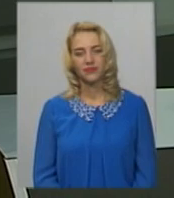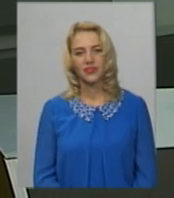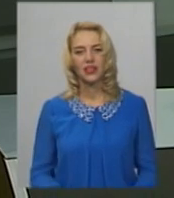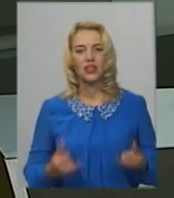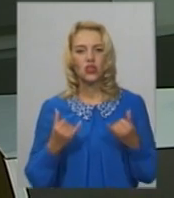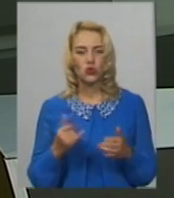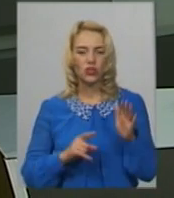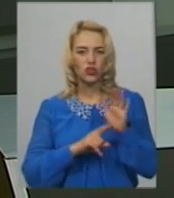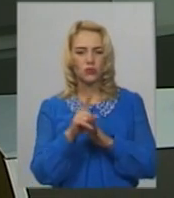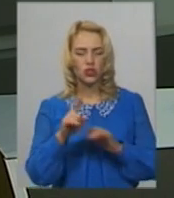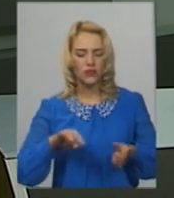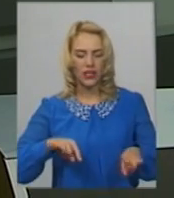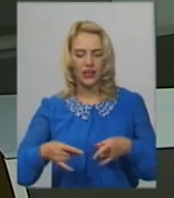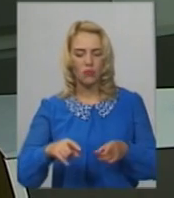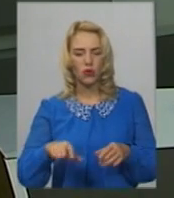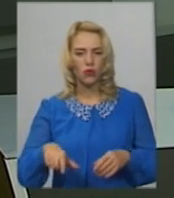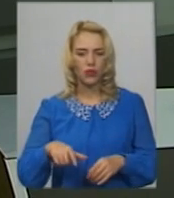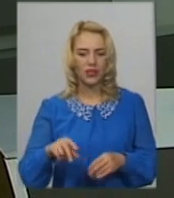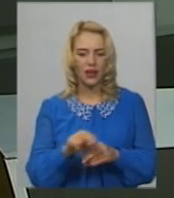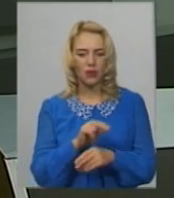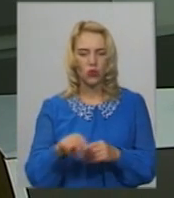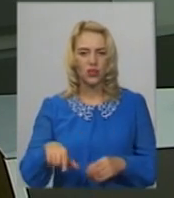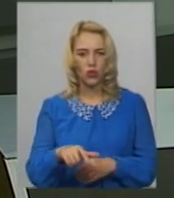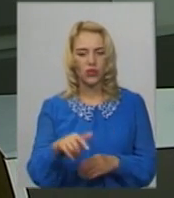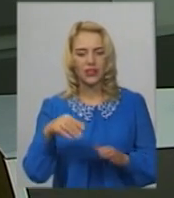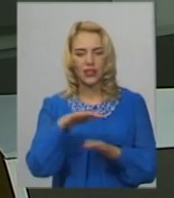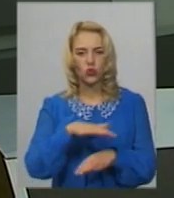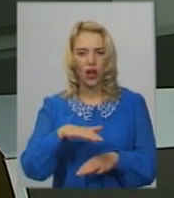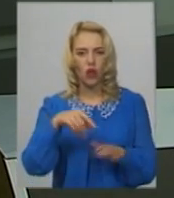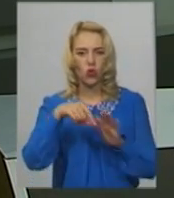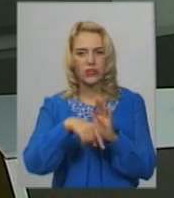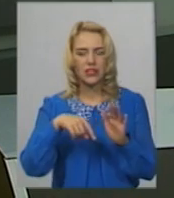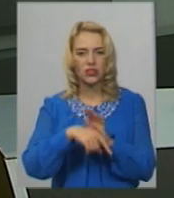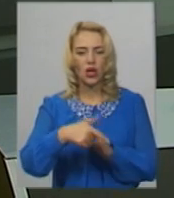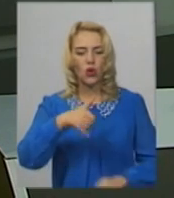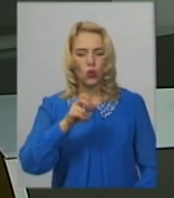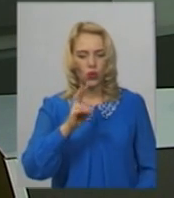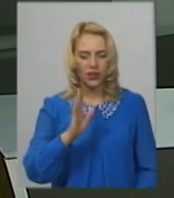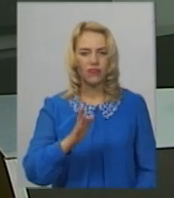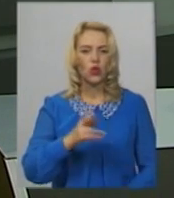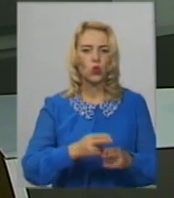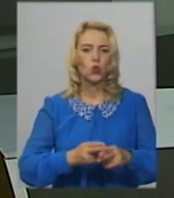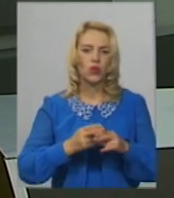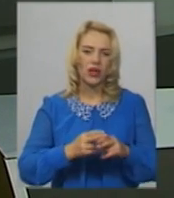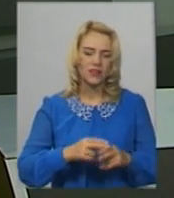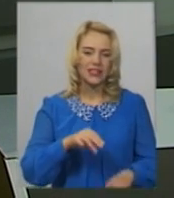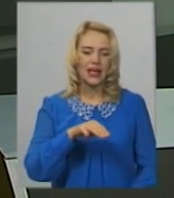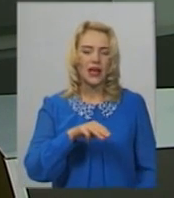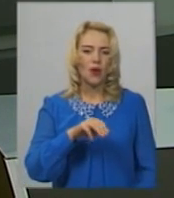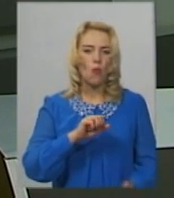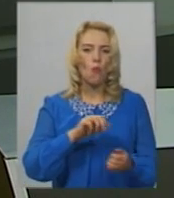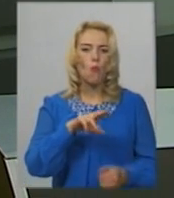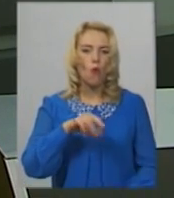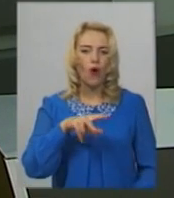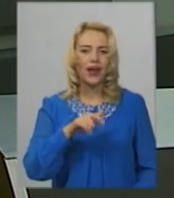Сьогодні розпочали ямковий ремонт дороги територіального значення Гуків-Дунаївці-Могилів-Подільський. Про це повідомив голова Гуківської об